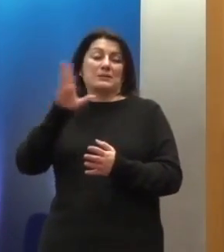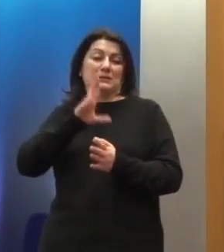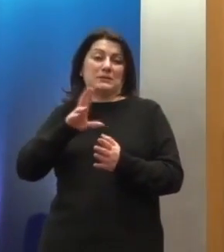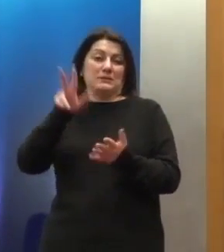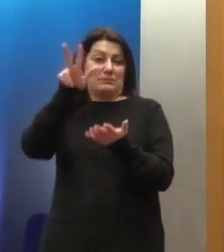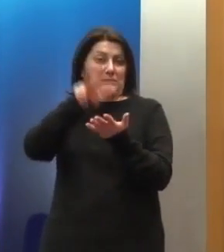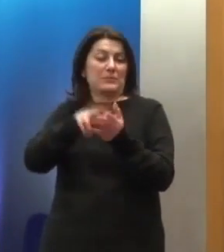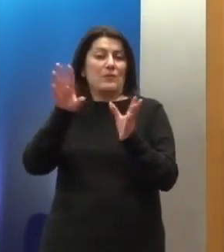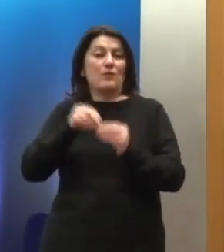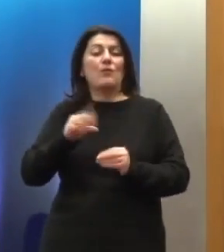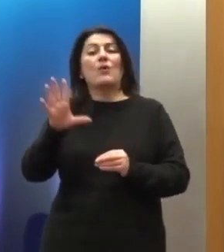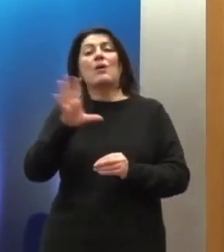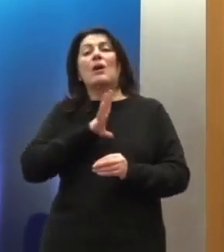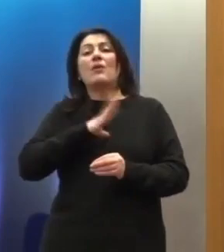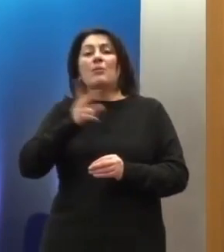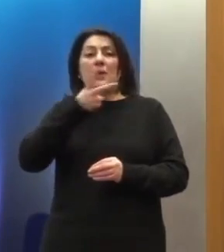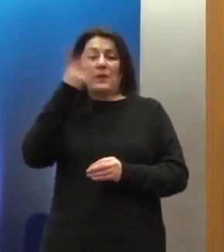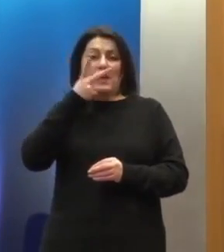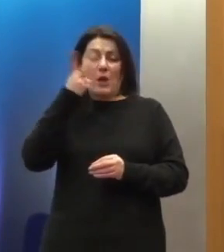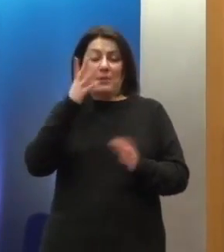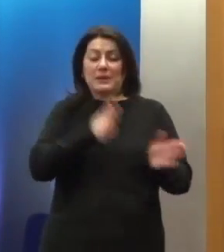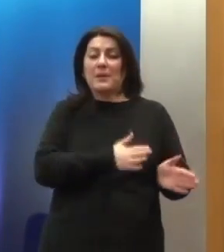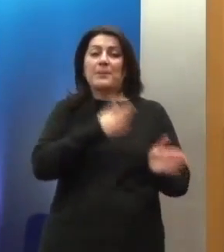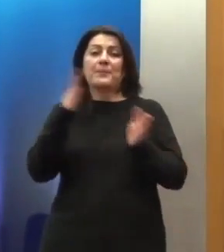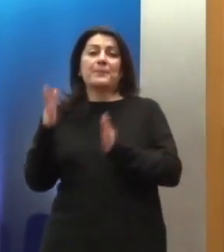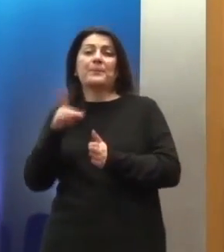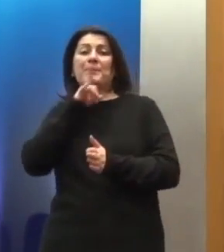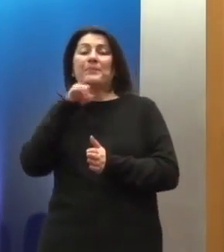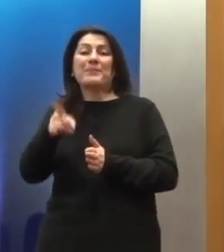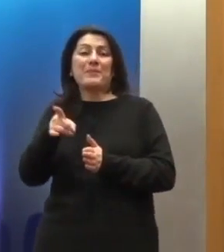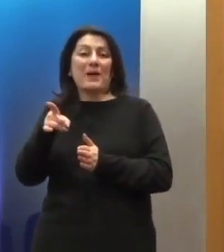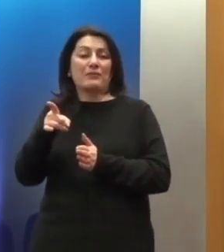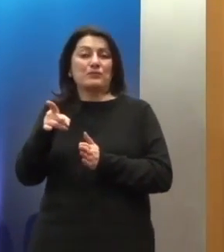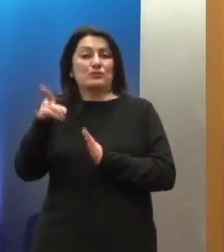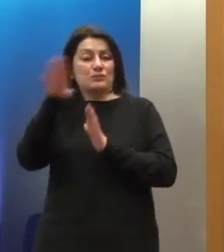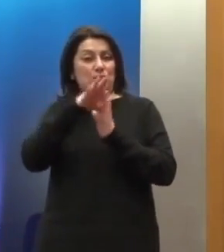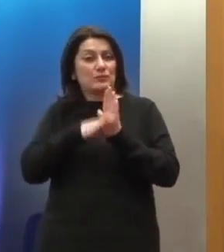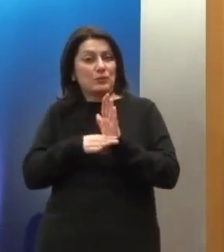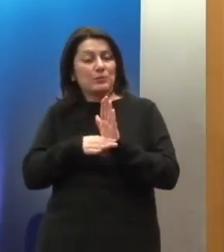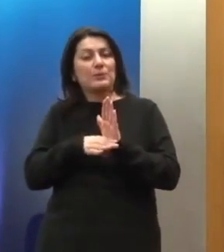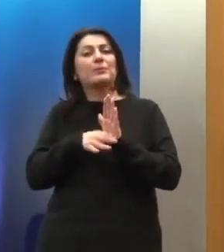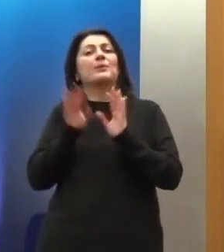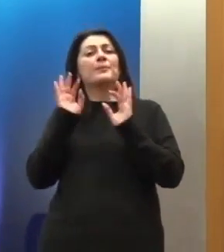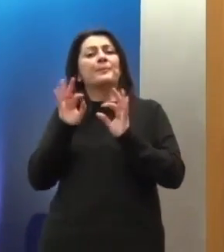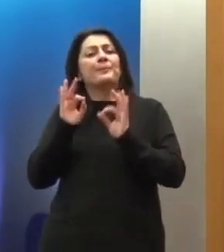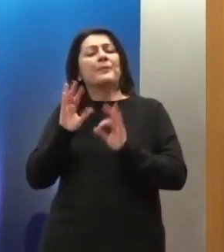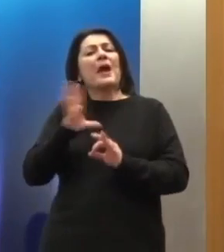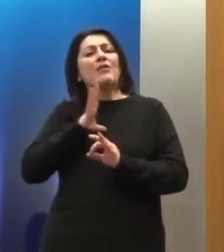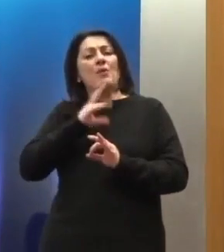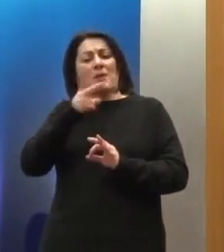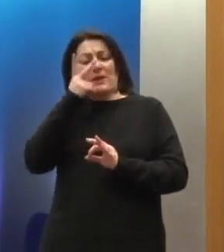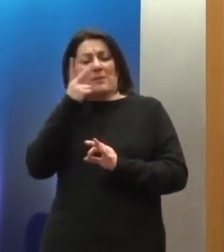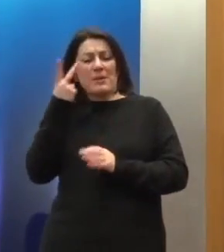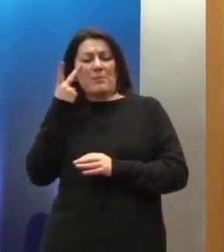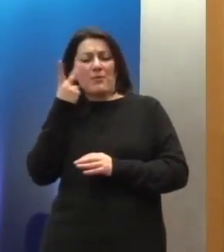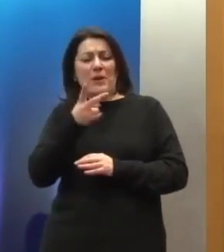Ευρωπαϊκός Κοινωνικός Χάρτης είναι το άλλο σκέλος της Ευρωπαϊκής Σύμβασης Δικαιωμάτων του Ανθρώπου, έτσι όπως τα δικαιώματα του Ανθρώπου προκύπτουν από την